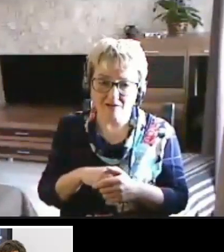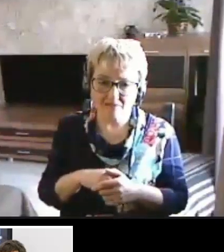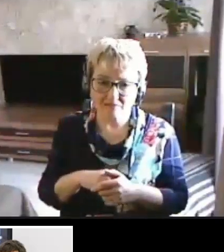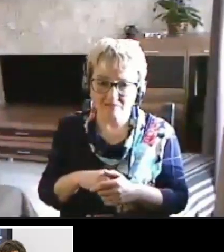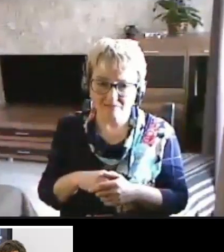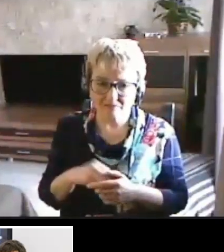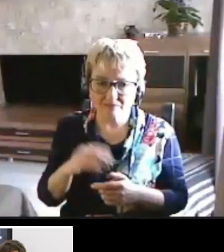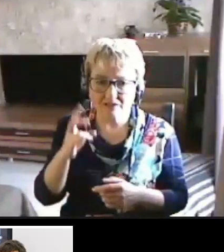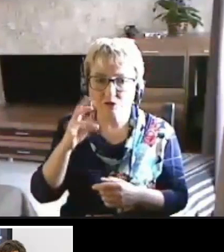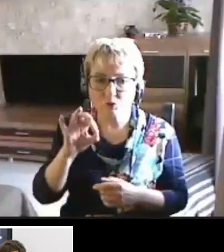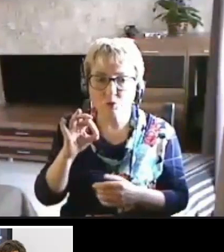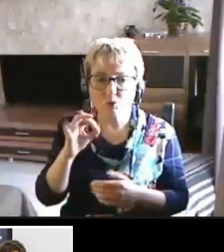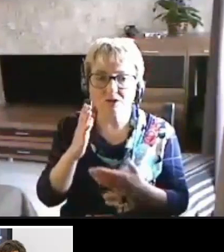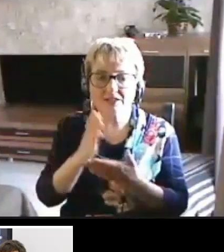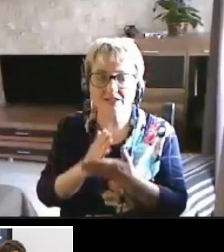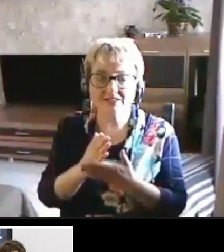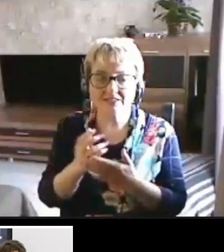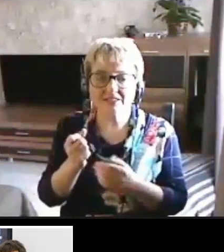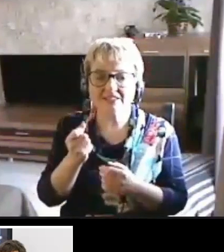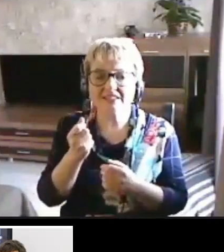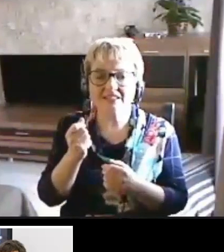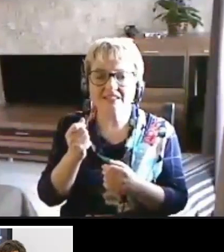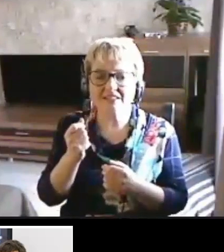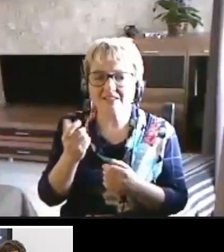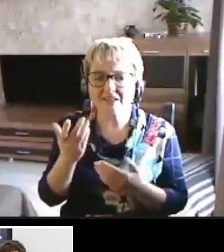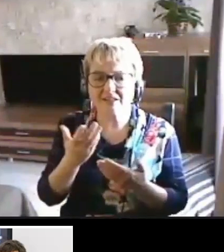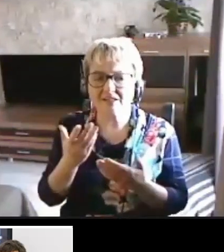Но есть несколько